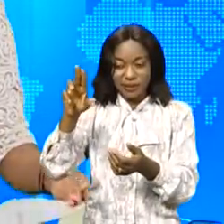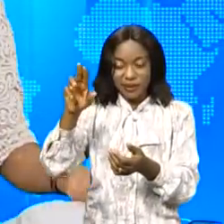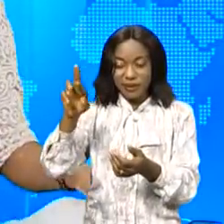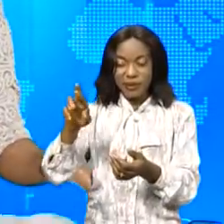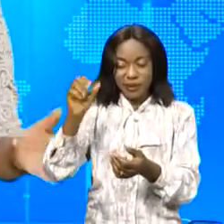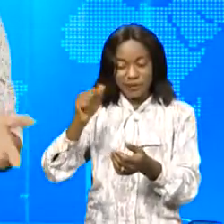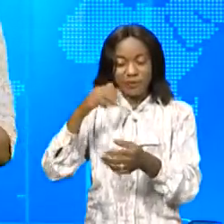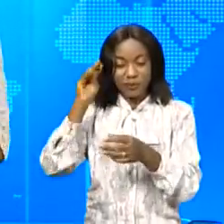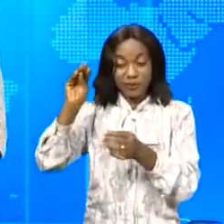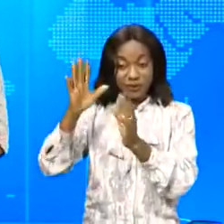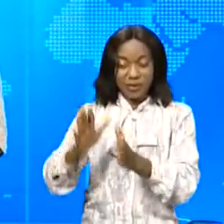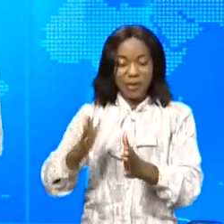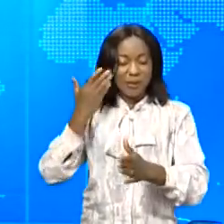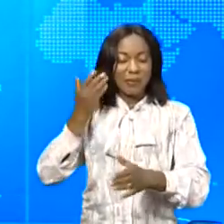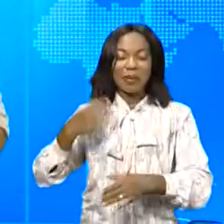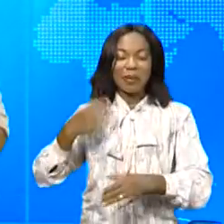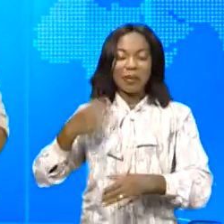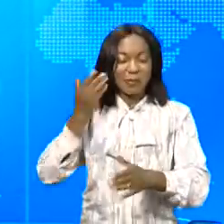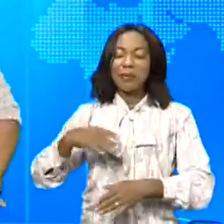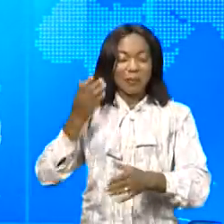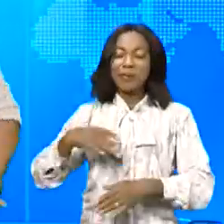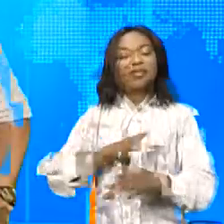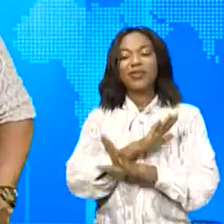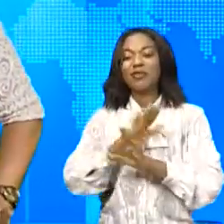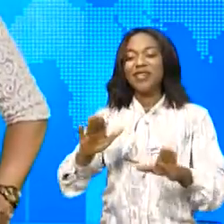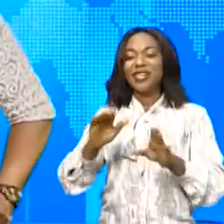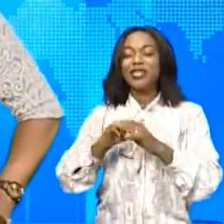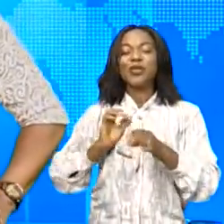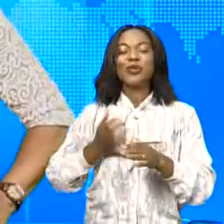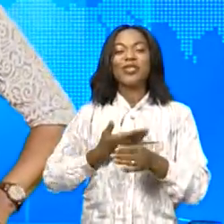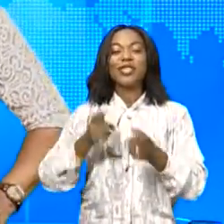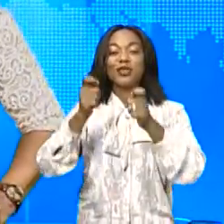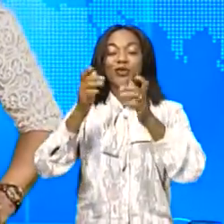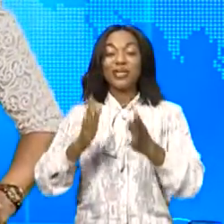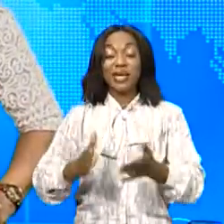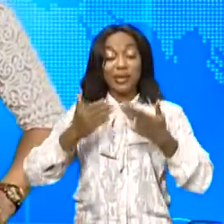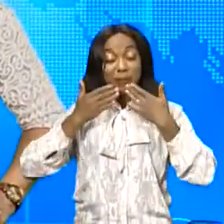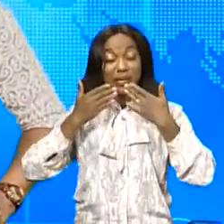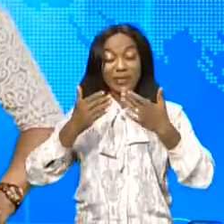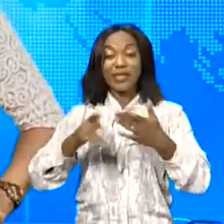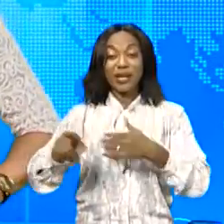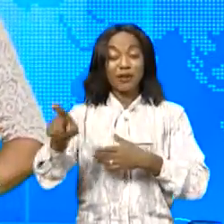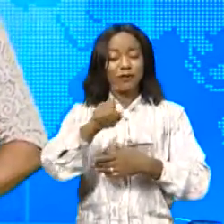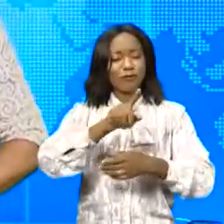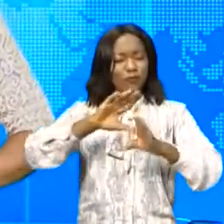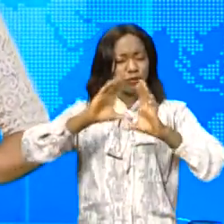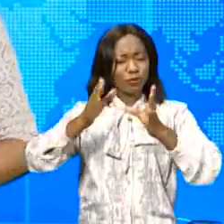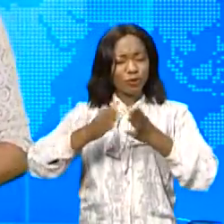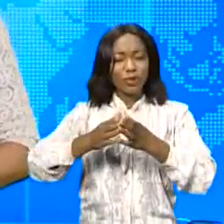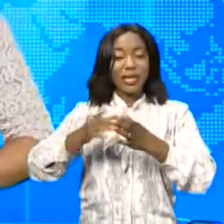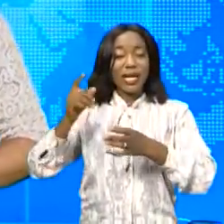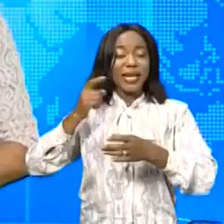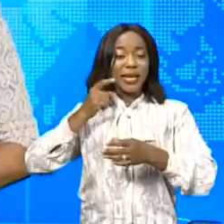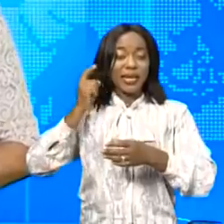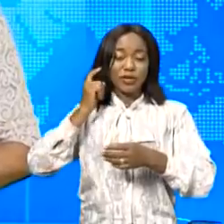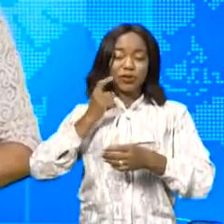ordinaire mesdames et messieurs c'est par là que nous mettons un point final à cette édition merci de l'avoir suivi de